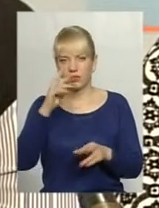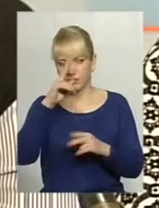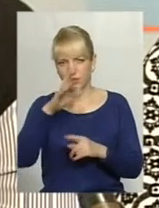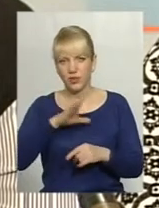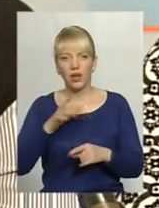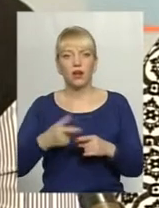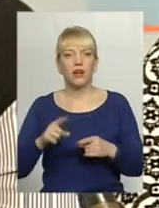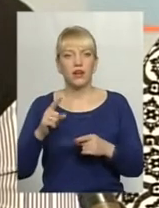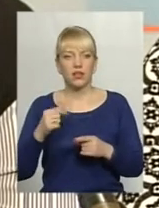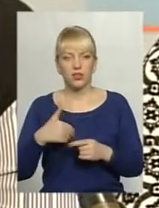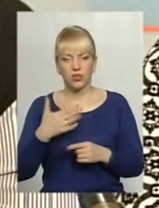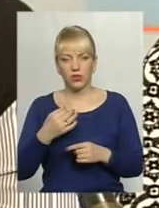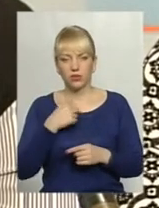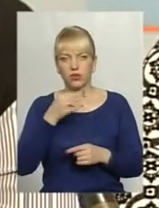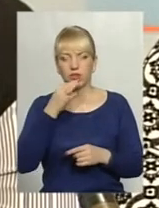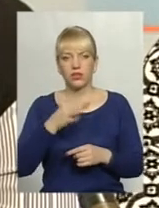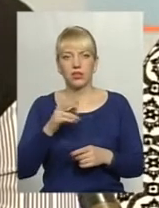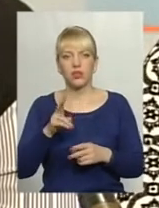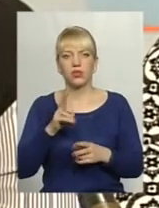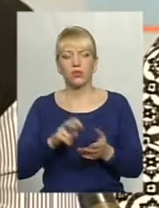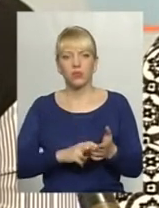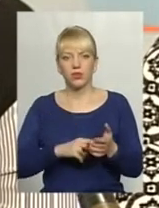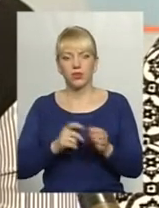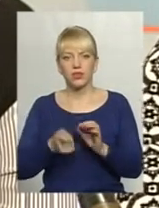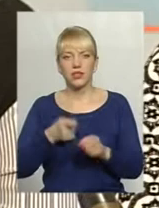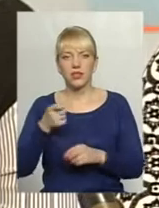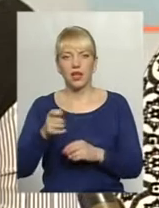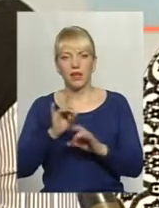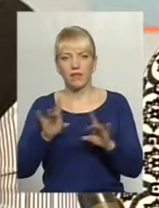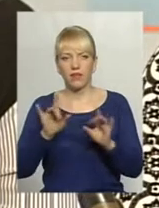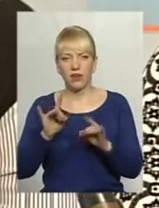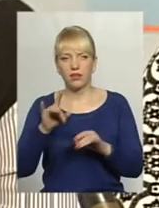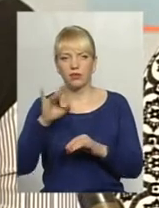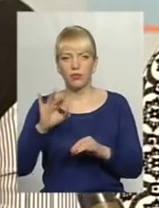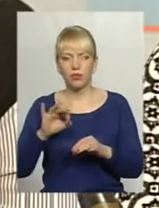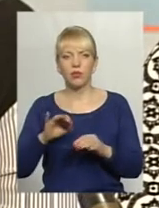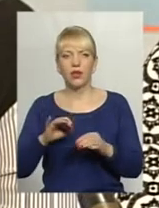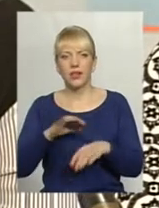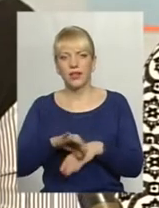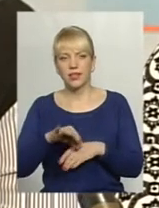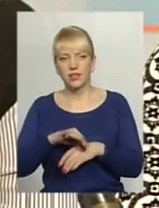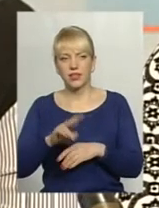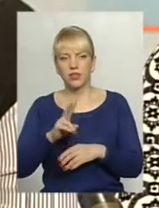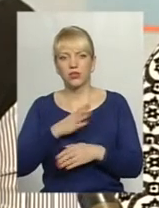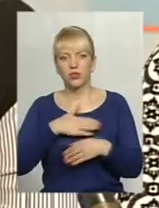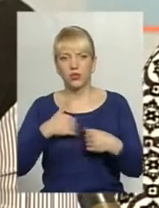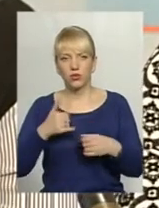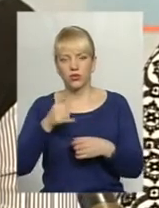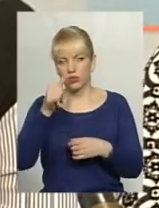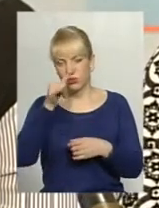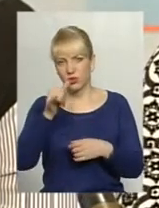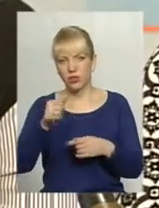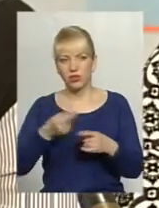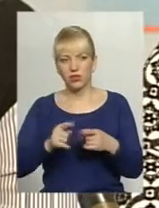сказати, що для тих, хто боїться заявляти про прояви насильства, не хоче допускати оцього